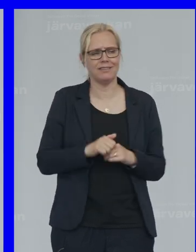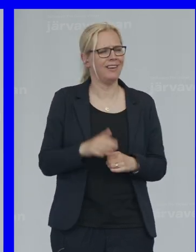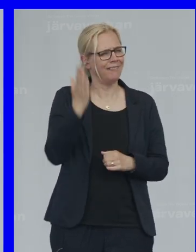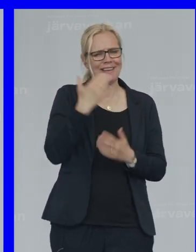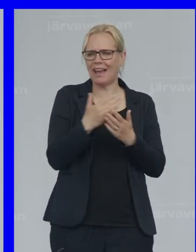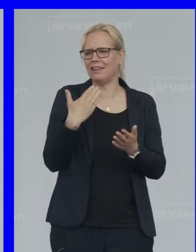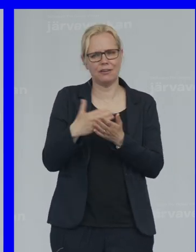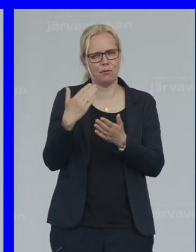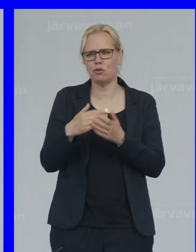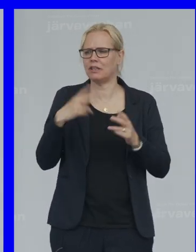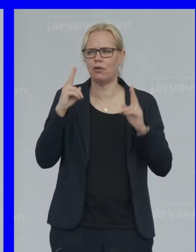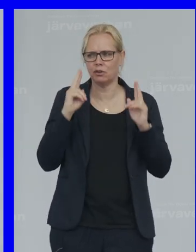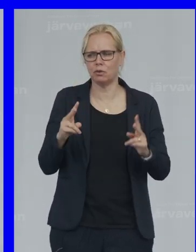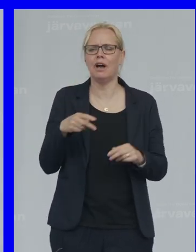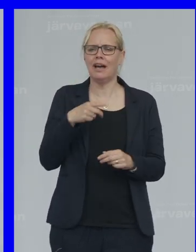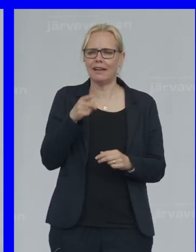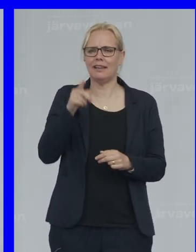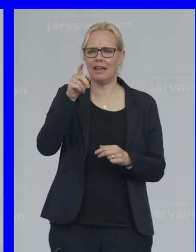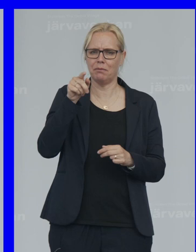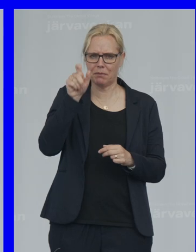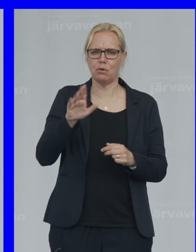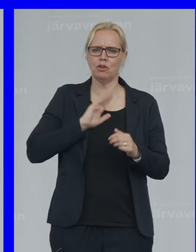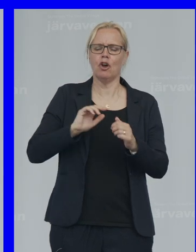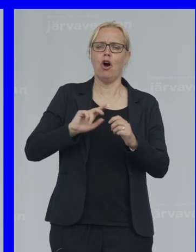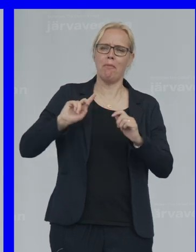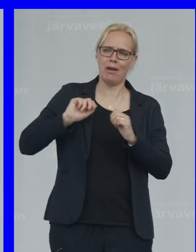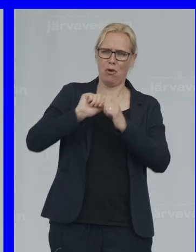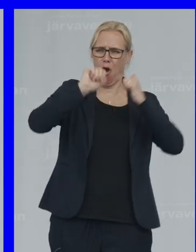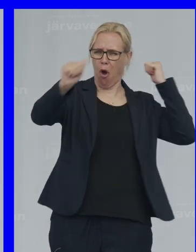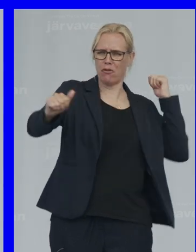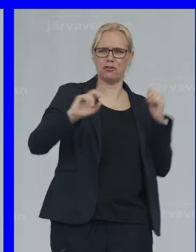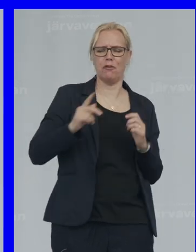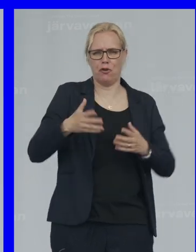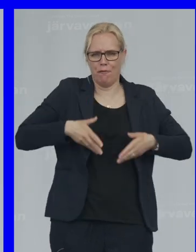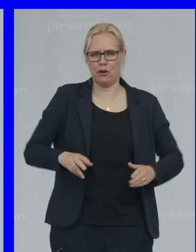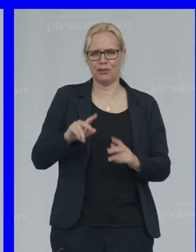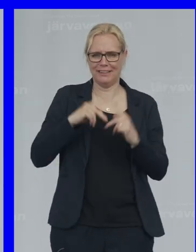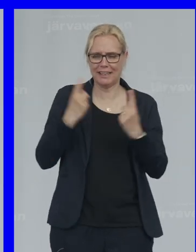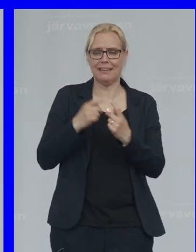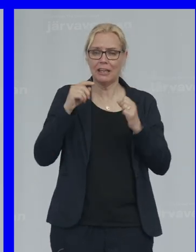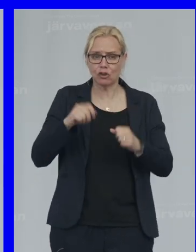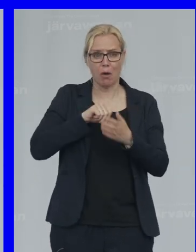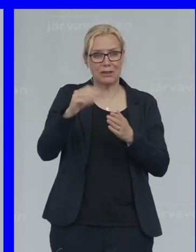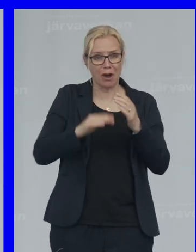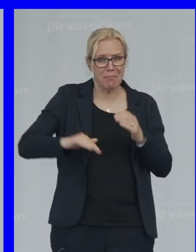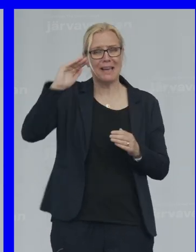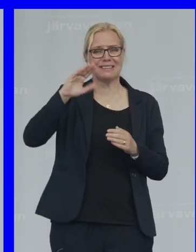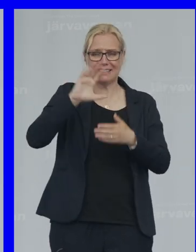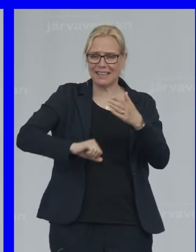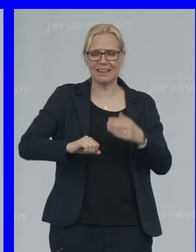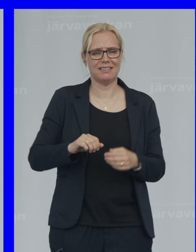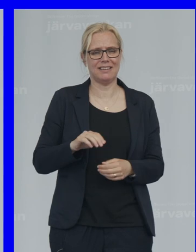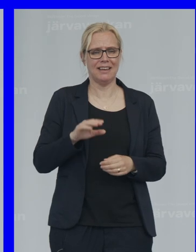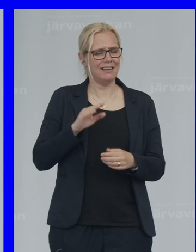inte Fortsätta vara så Att den som har Längst till Förlossningskliniken Ska betala mest I skatt Vi har nått